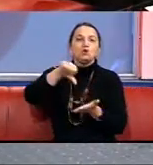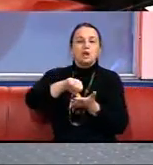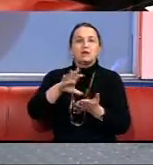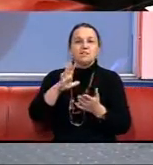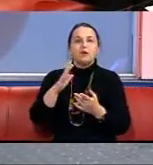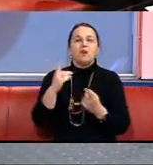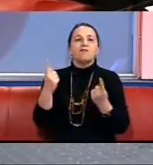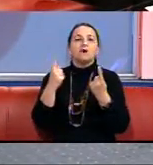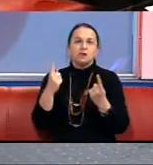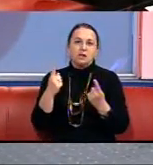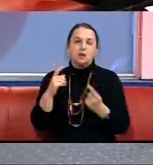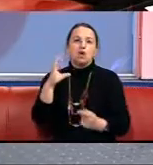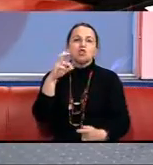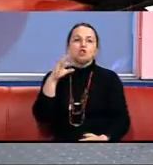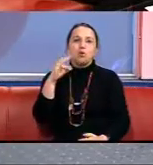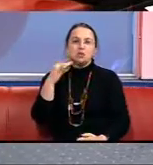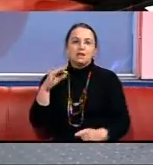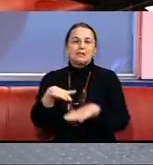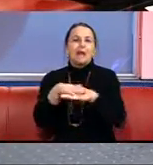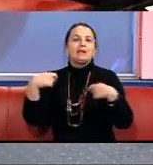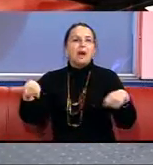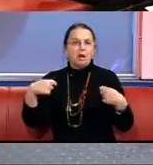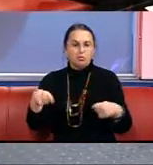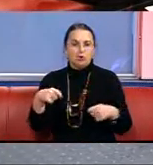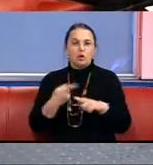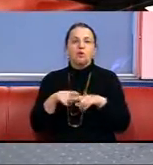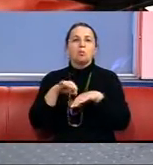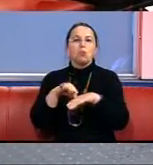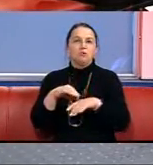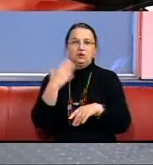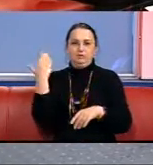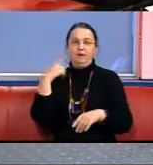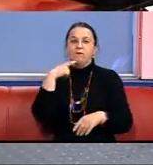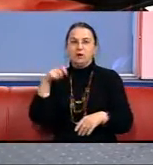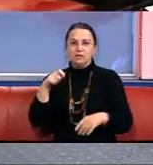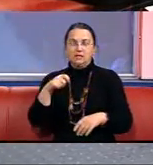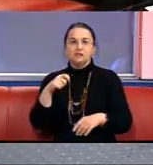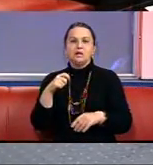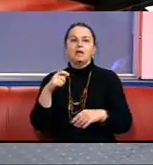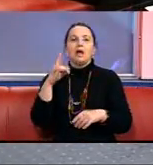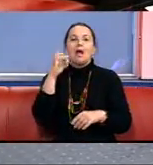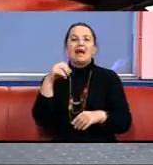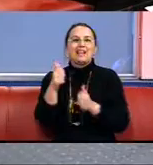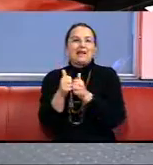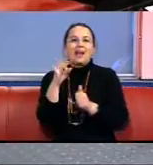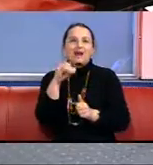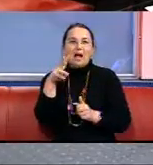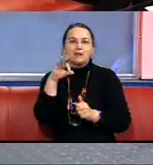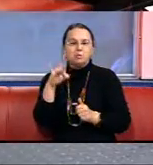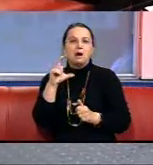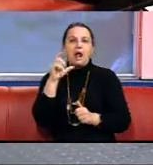вихідними днями у Харкові біля Радміра експохолу І там були виставлені палатки, там були виставлені